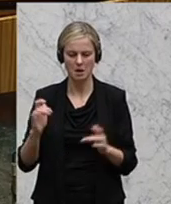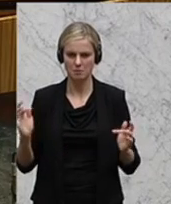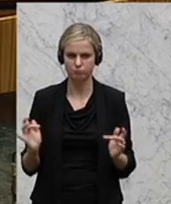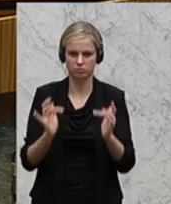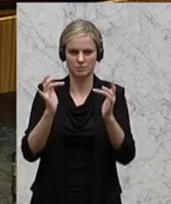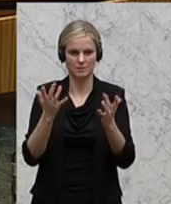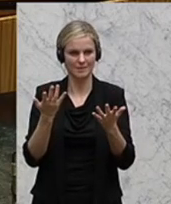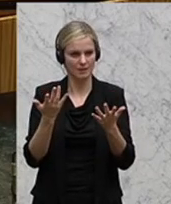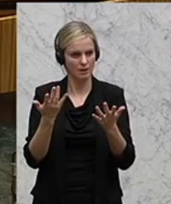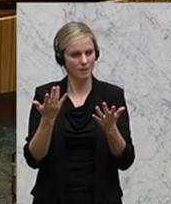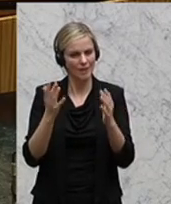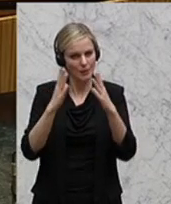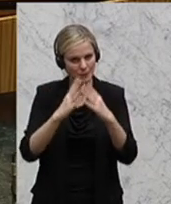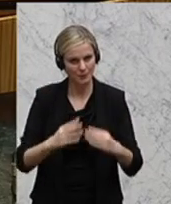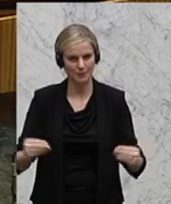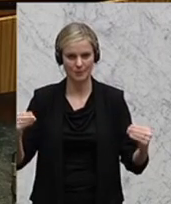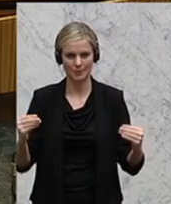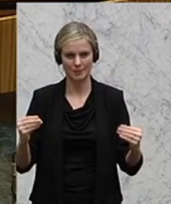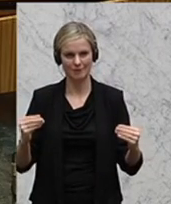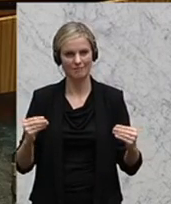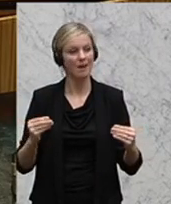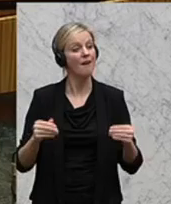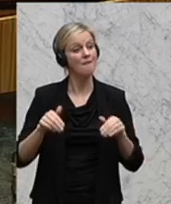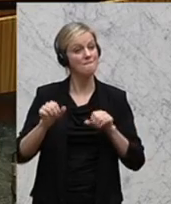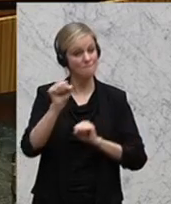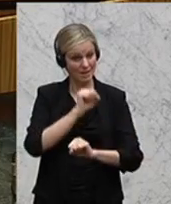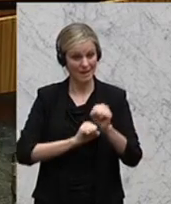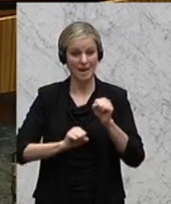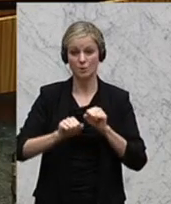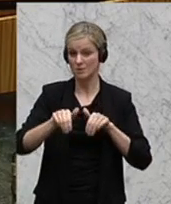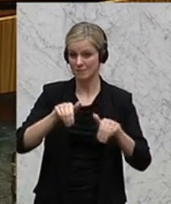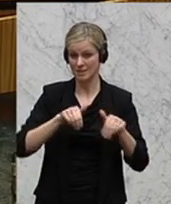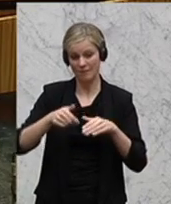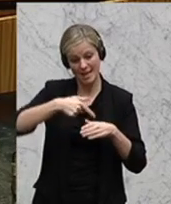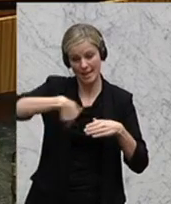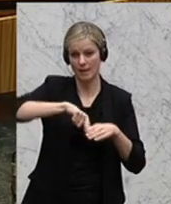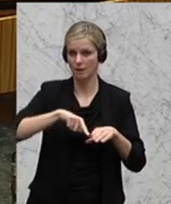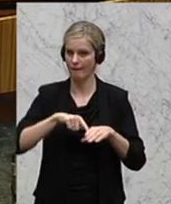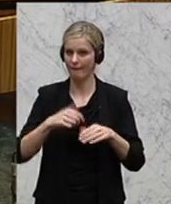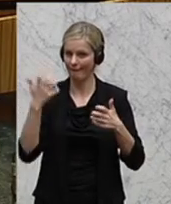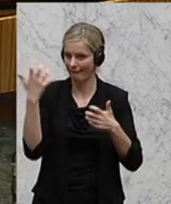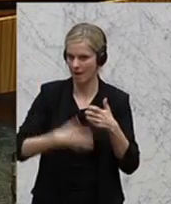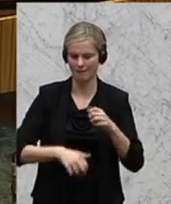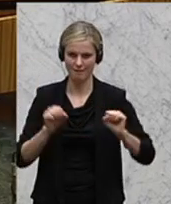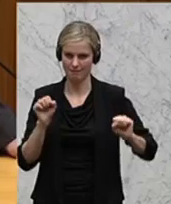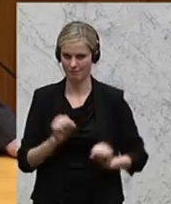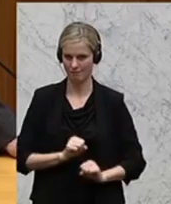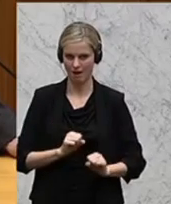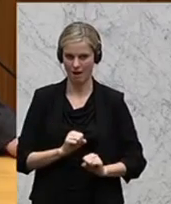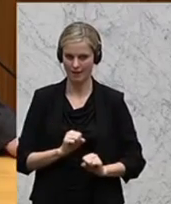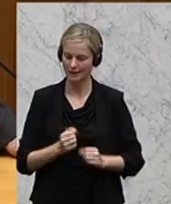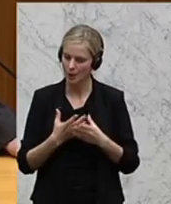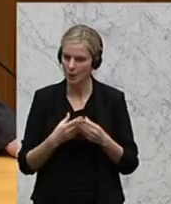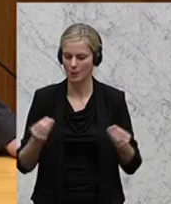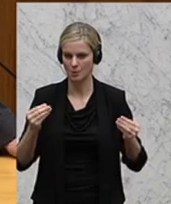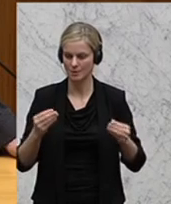Gegensatz und dieser innere kalte Krieg im Verteidigungsministerium hat sich verschärft. Und was das Schlimmste war, er war nicht in der